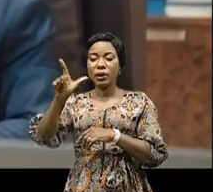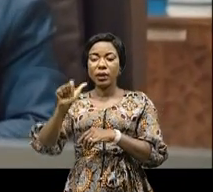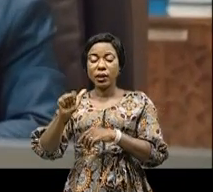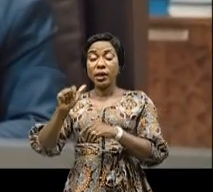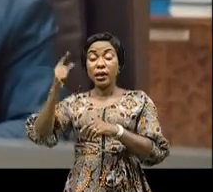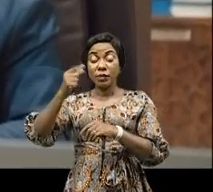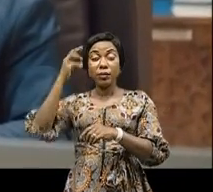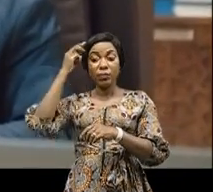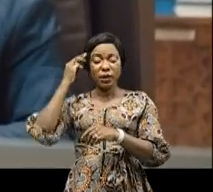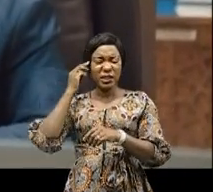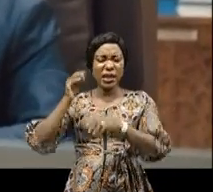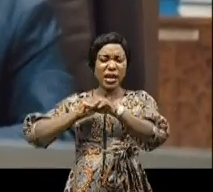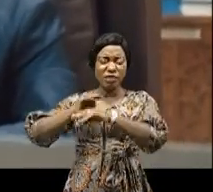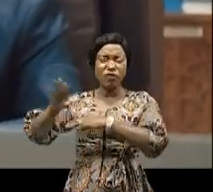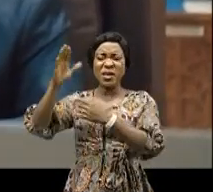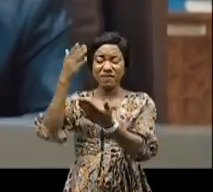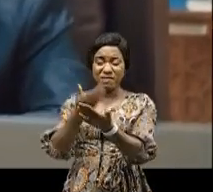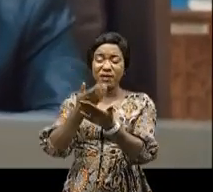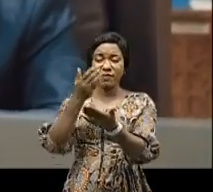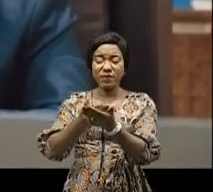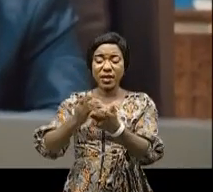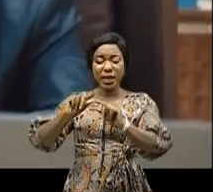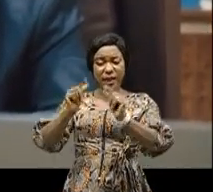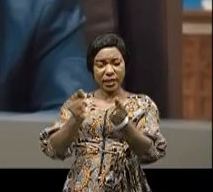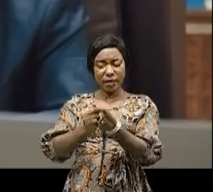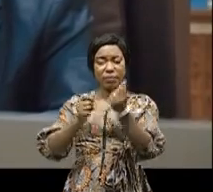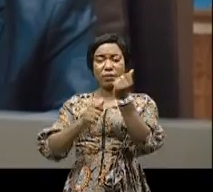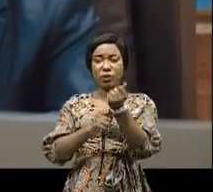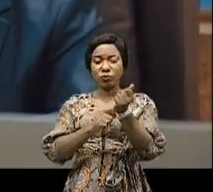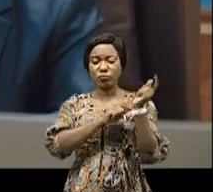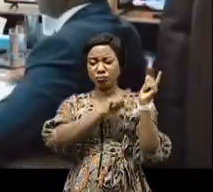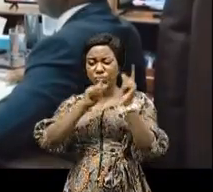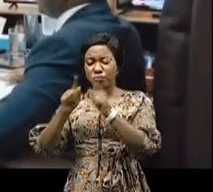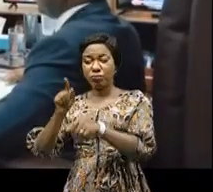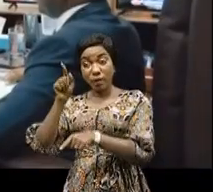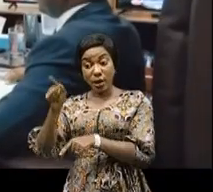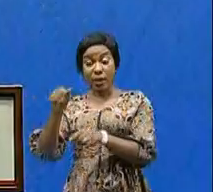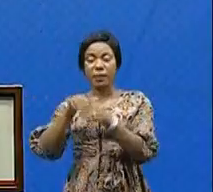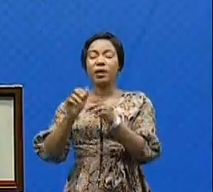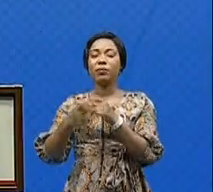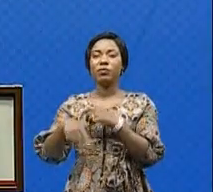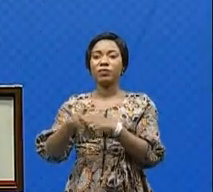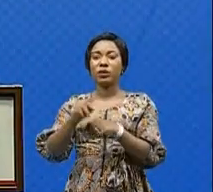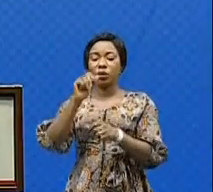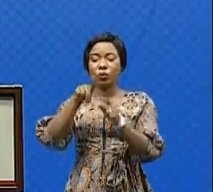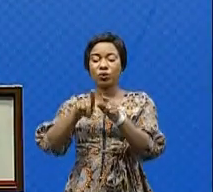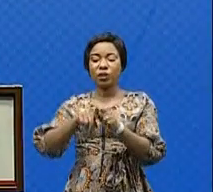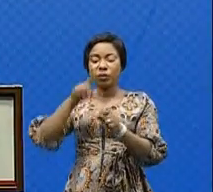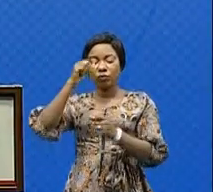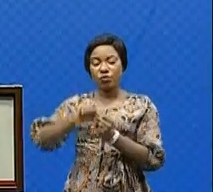gouvernement a dépêché sur place sur instruction du président de la République. une délégation gouvernementale avec une assistance